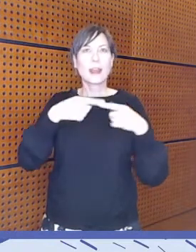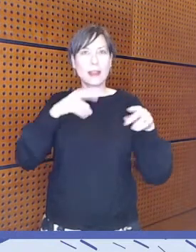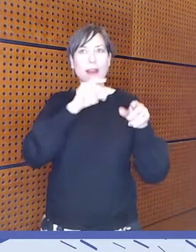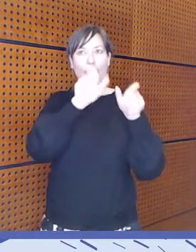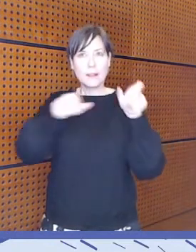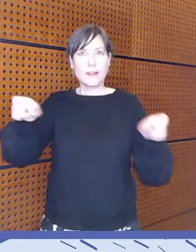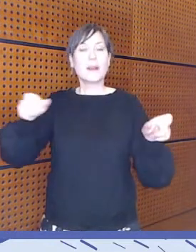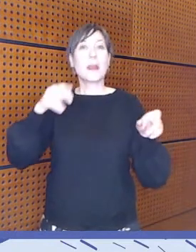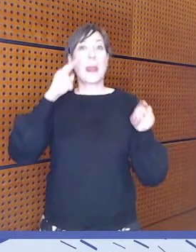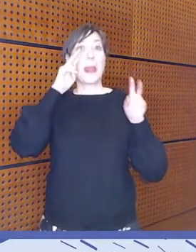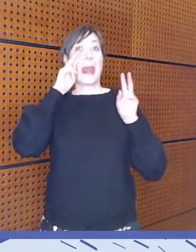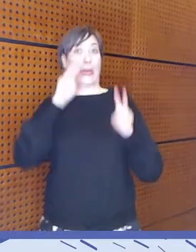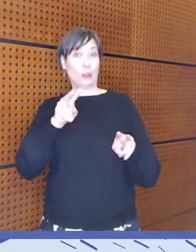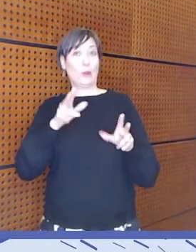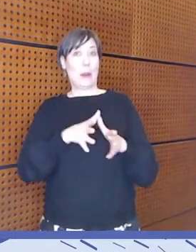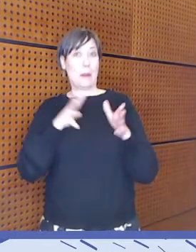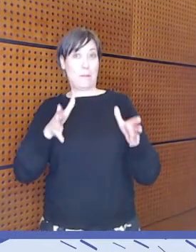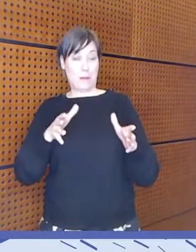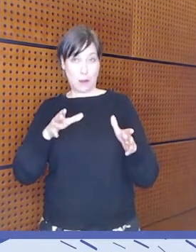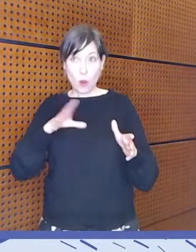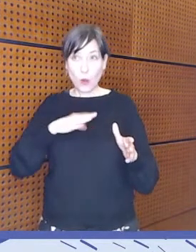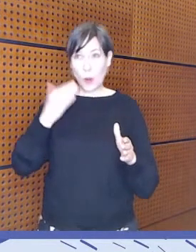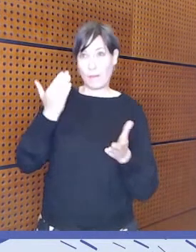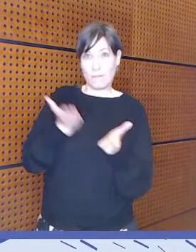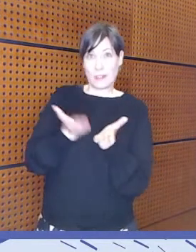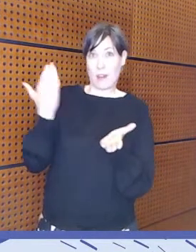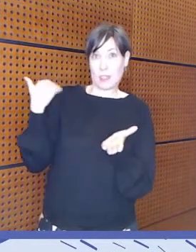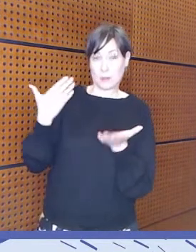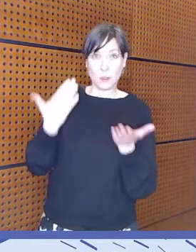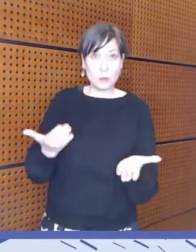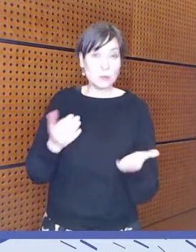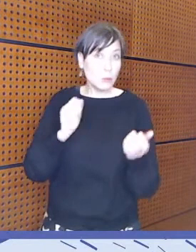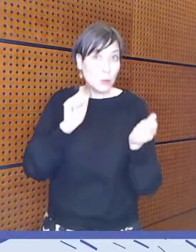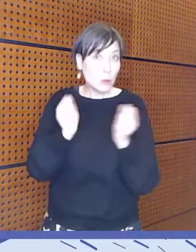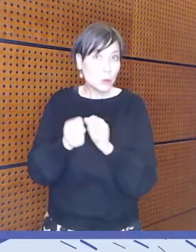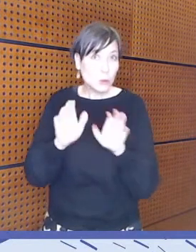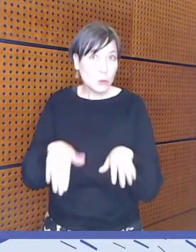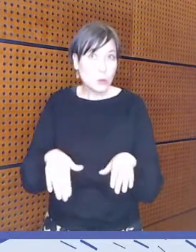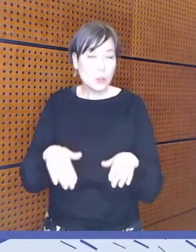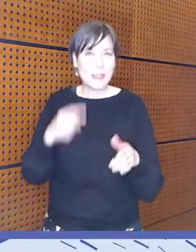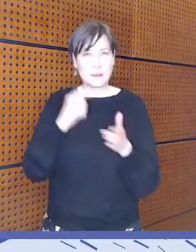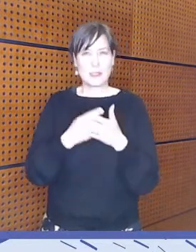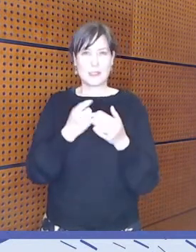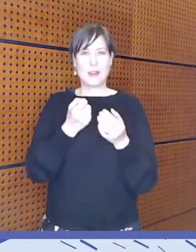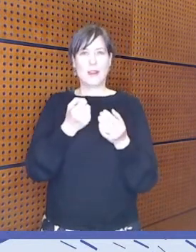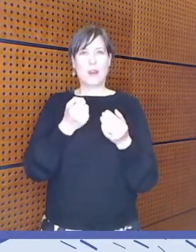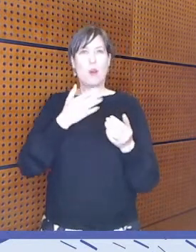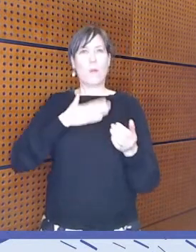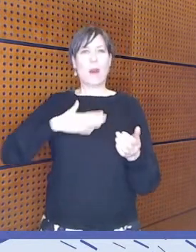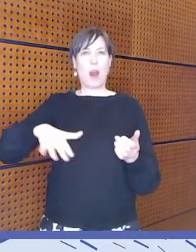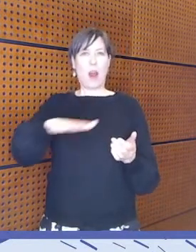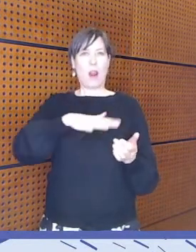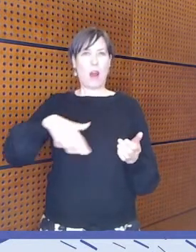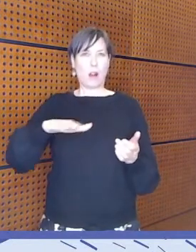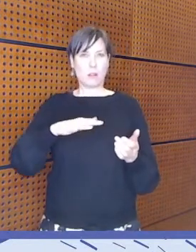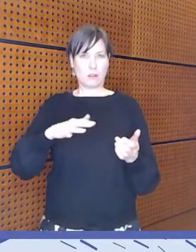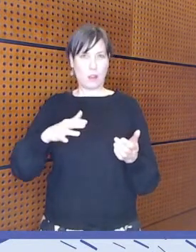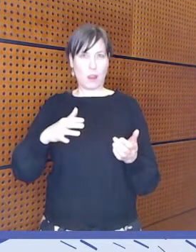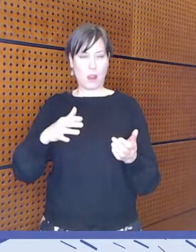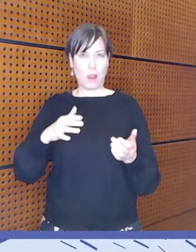nytten tässä? Että näkyykö siellä enemmän monimuotoisesti just vaikka siitä omalta alallaan? Vai onko se vielä